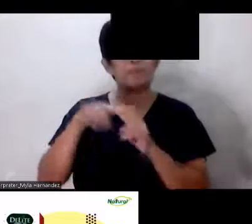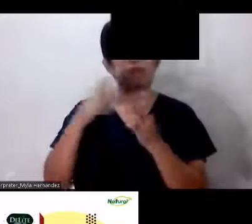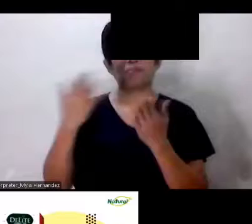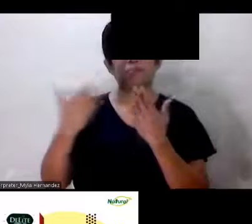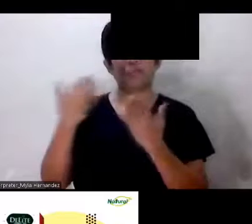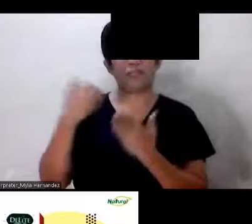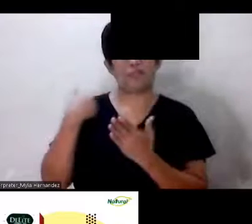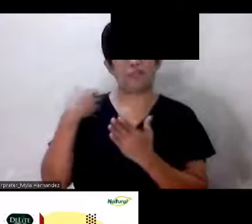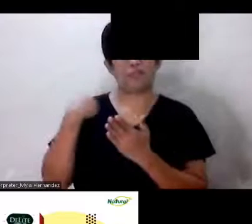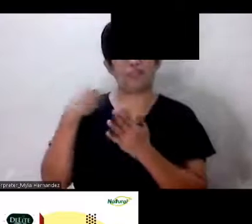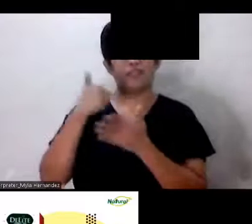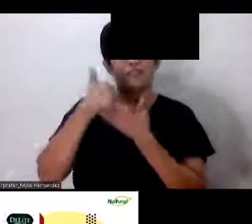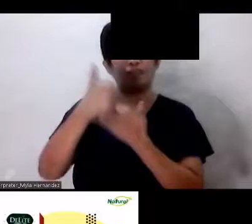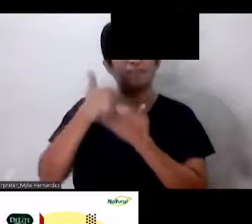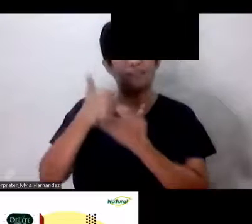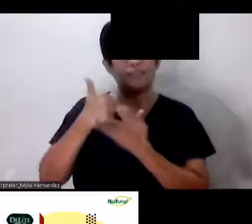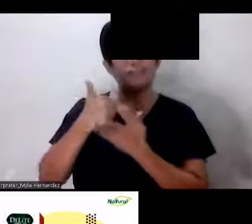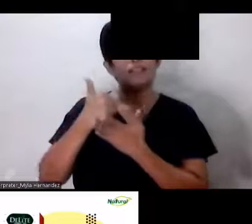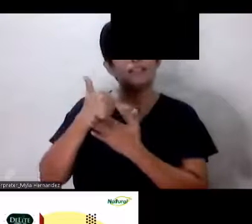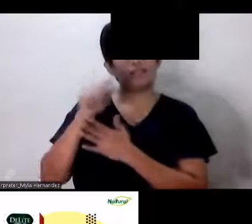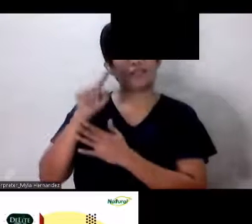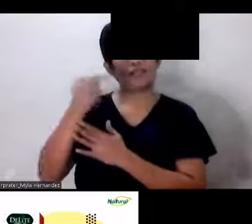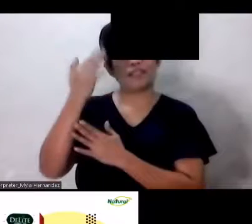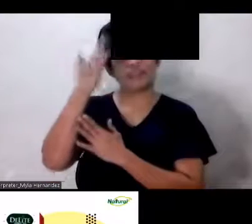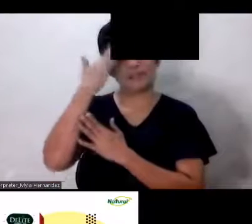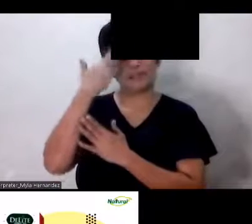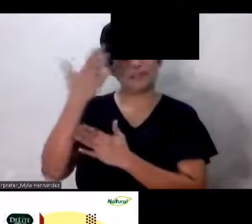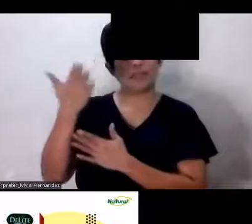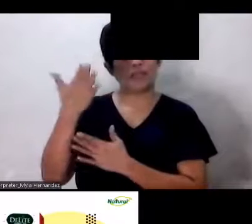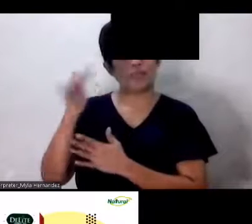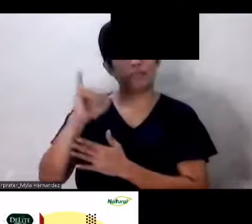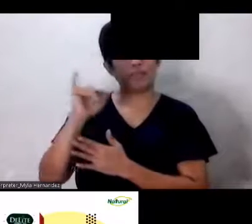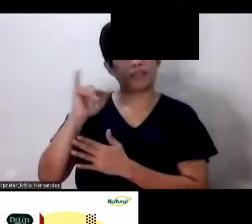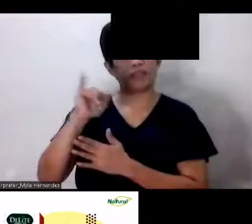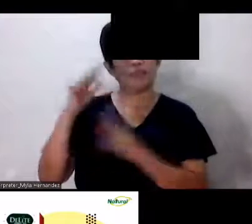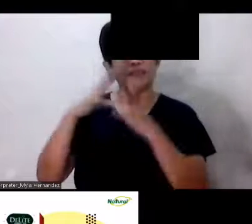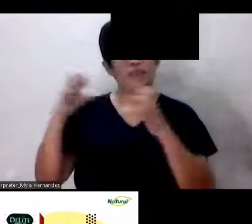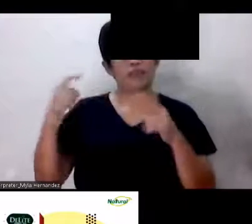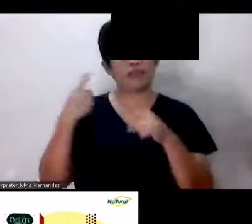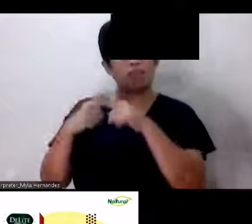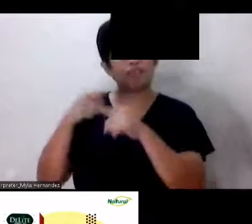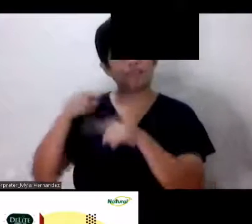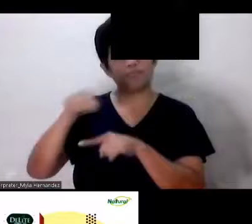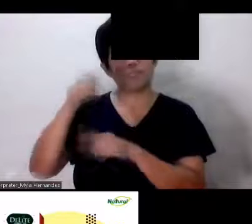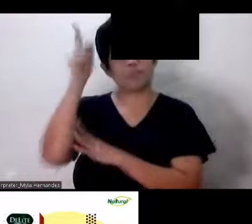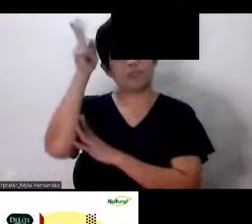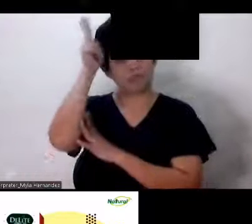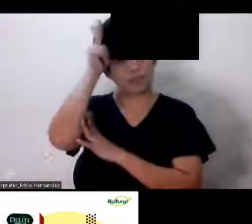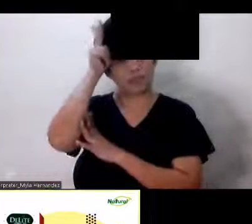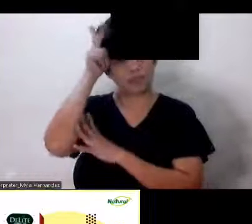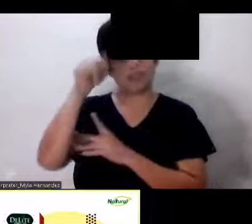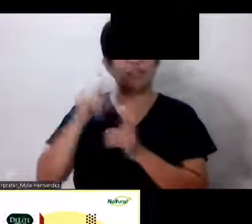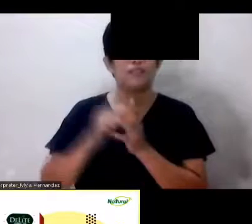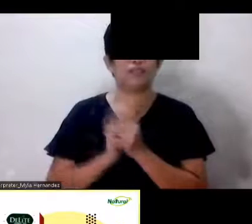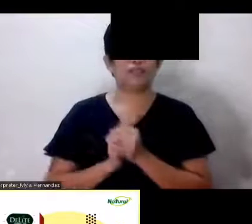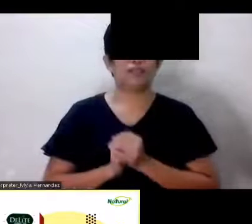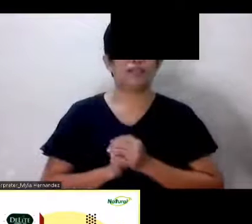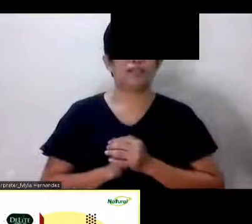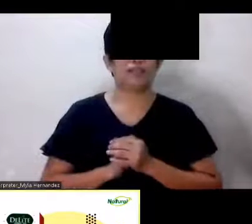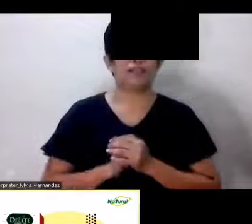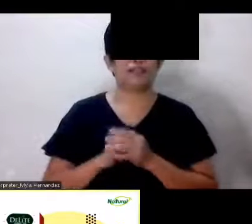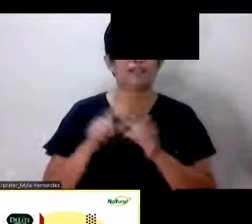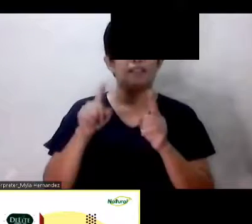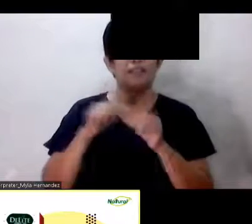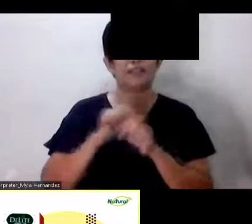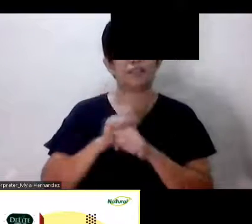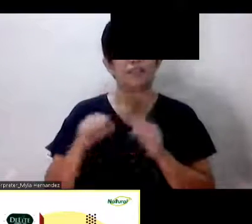meron na makatulong Ang alam ko lang Yung katulad siguro ng Ang palayaplast Dahil gulay naman ito Diba? Tapos ang buhay Ang buhayplast din naman